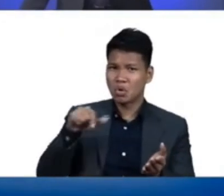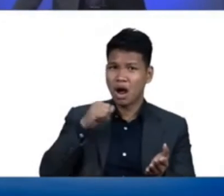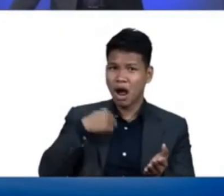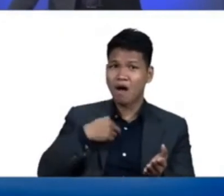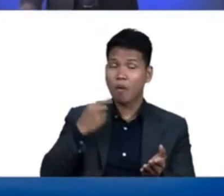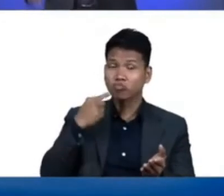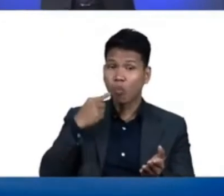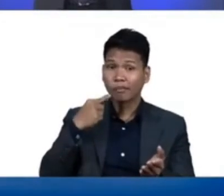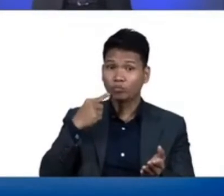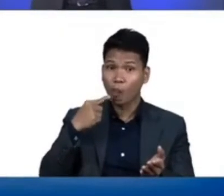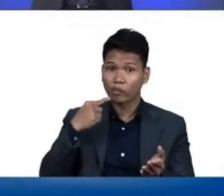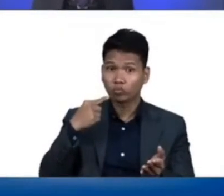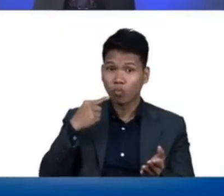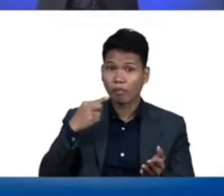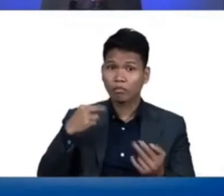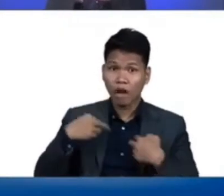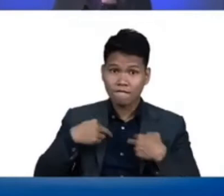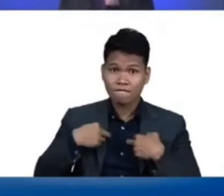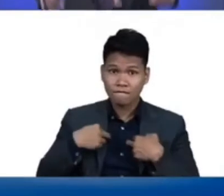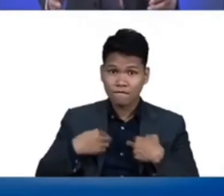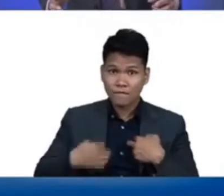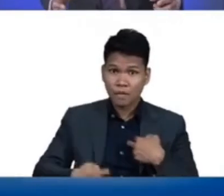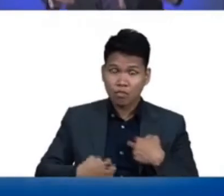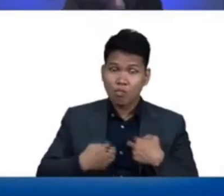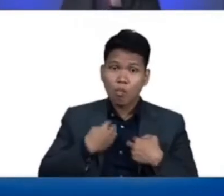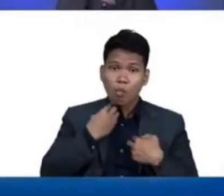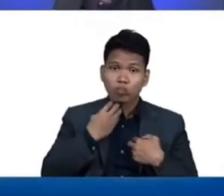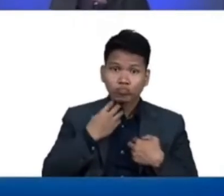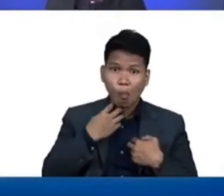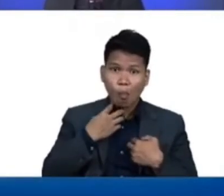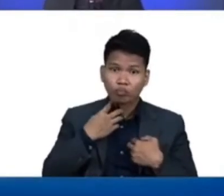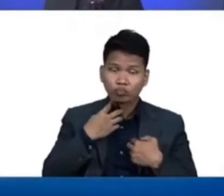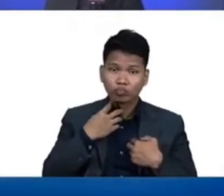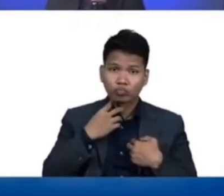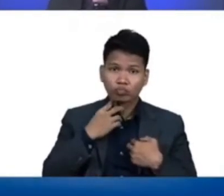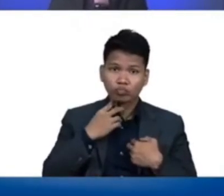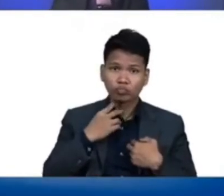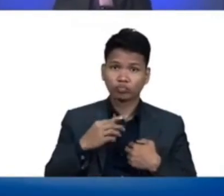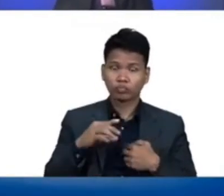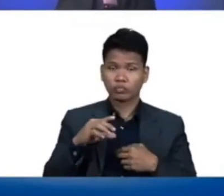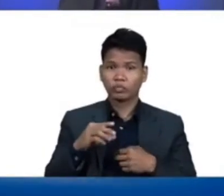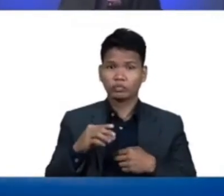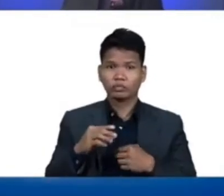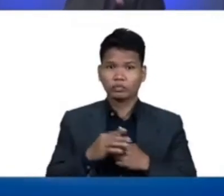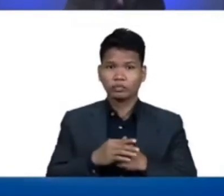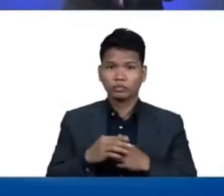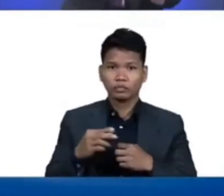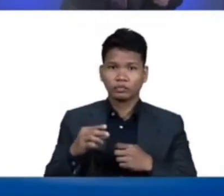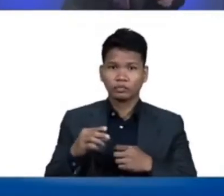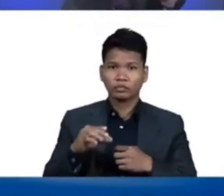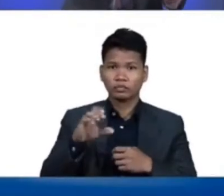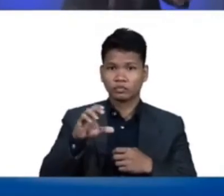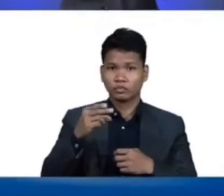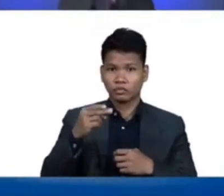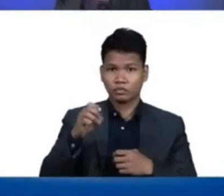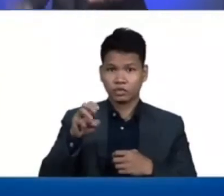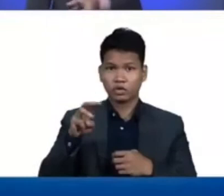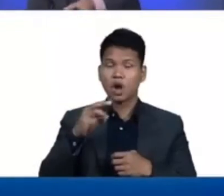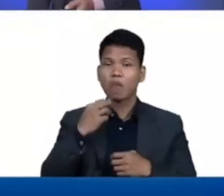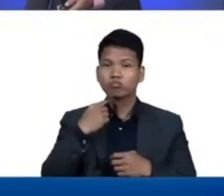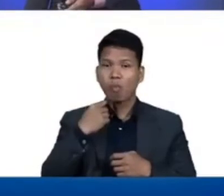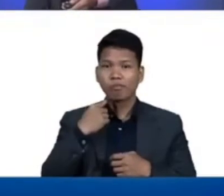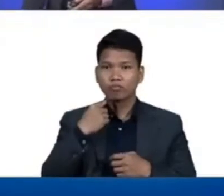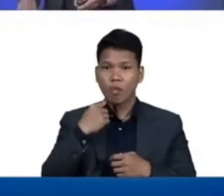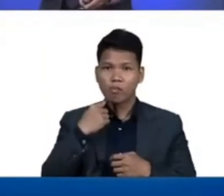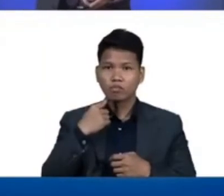hobs meron din mga animal na meron silang tinatawag na chew the cod or having